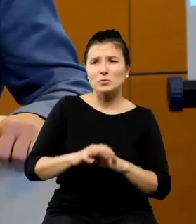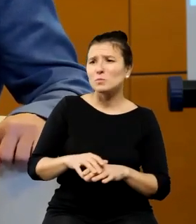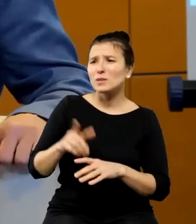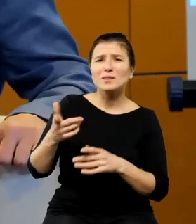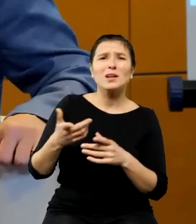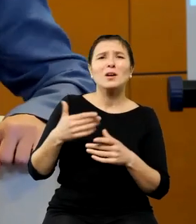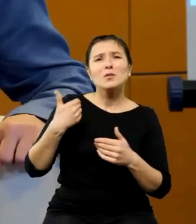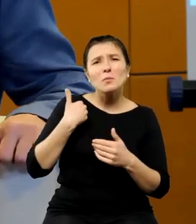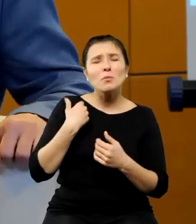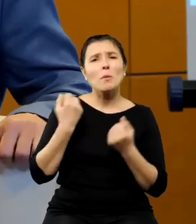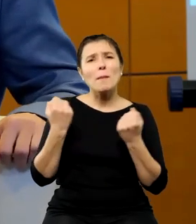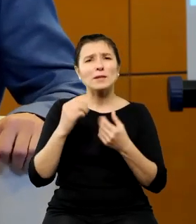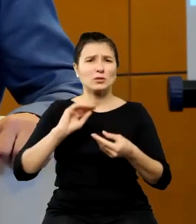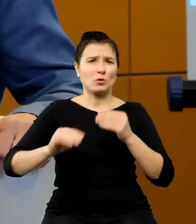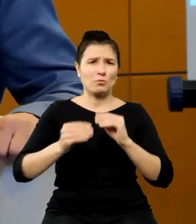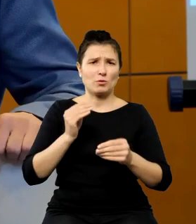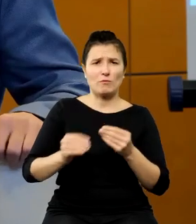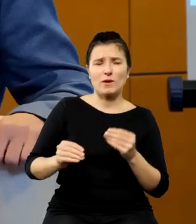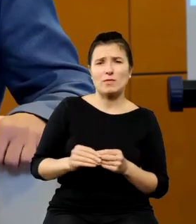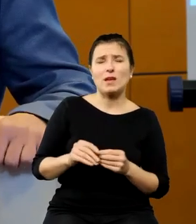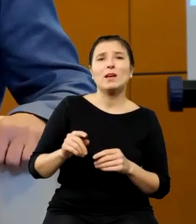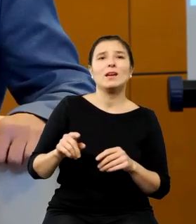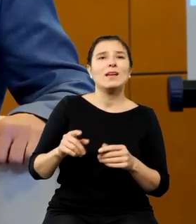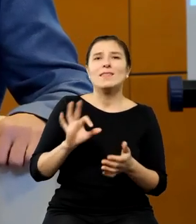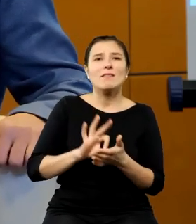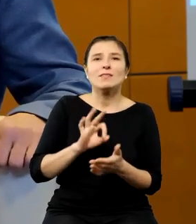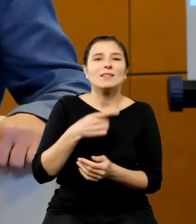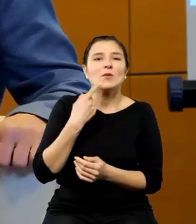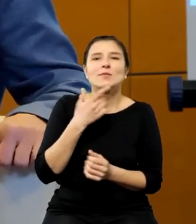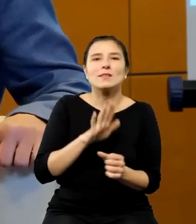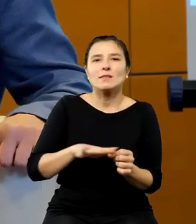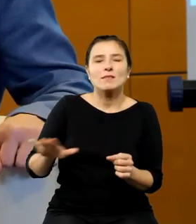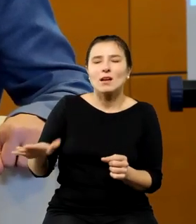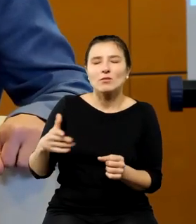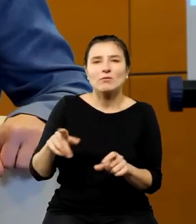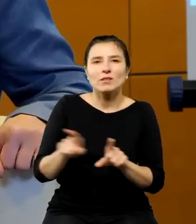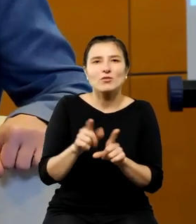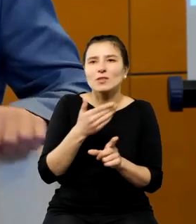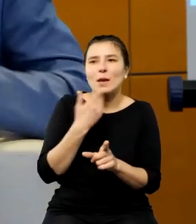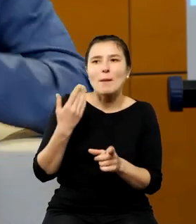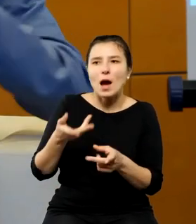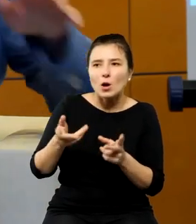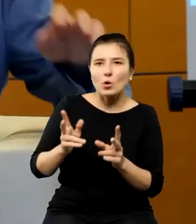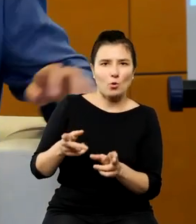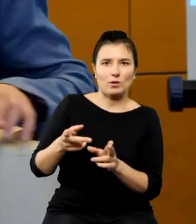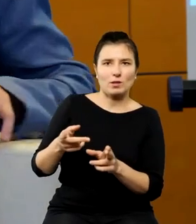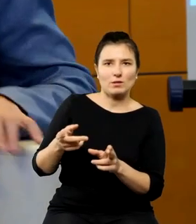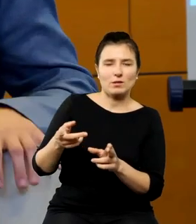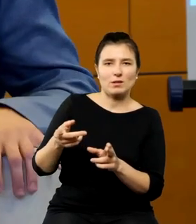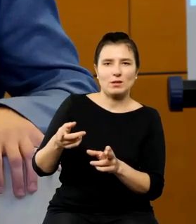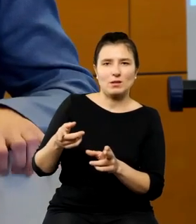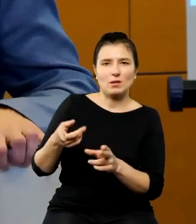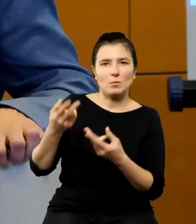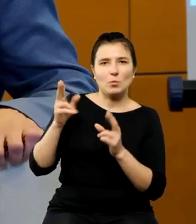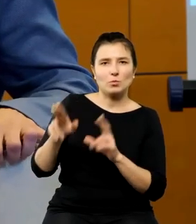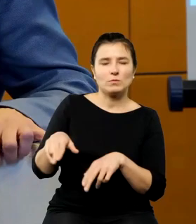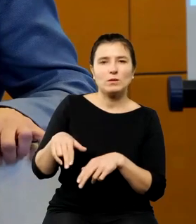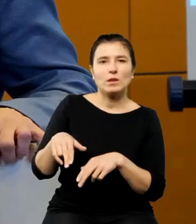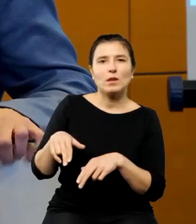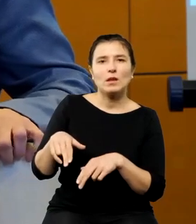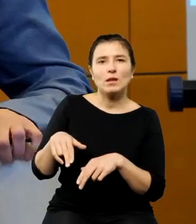narodowych nie jest tu rozstrzygająca bo ich dialektyczny rozstrzał przed upowszechnieniem się